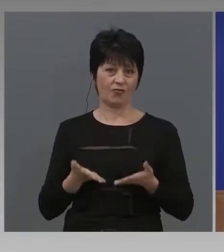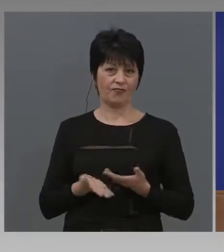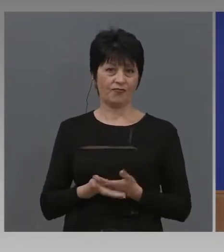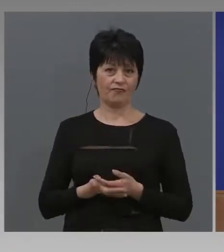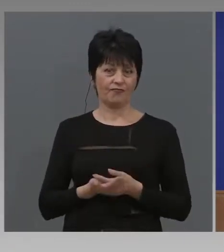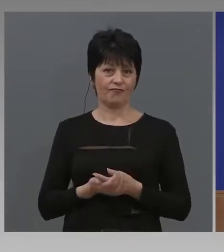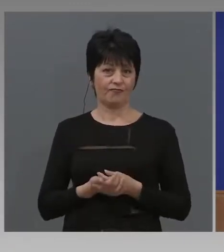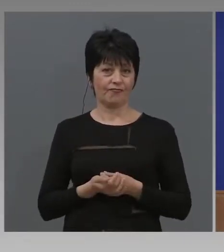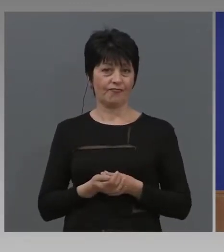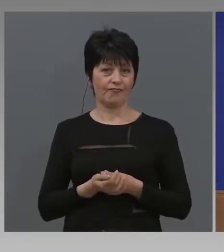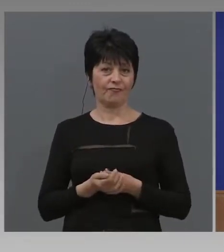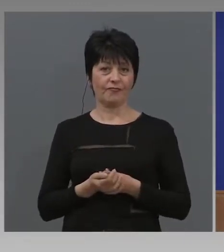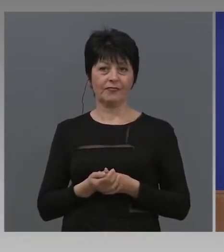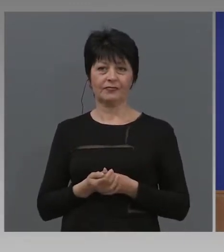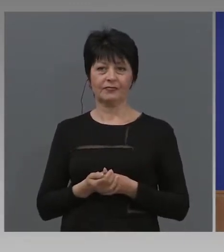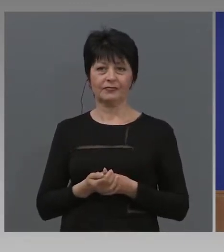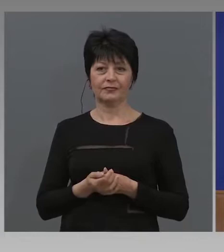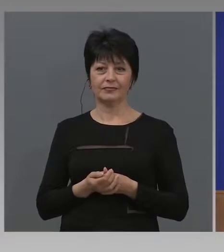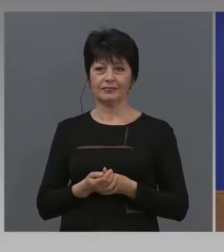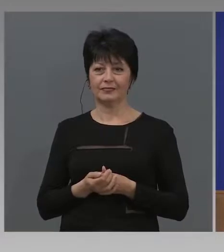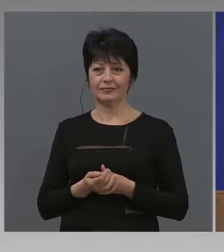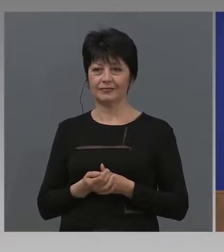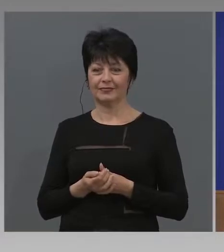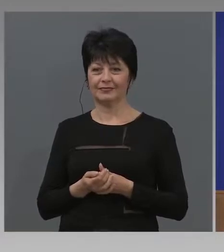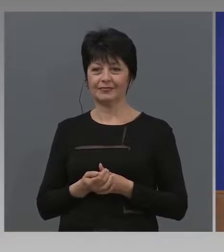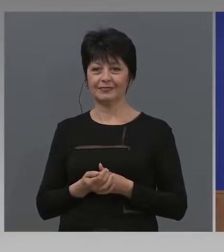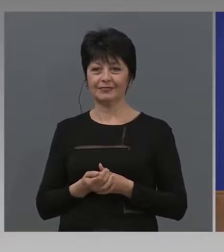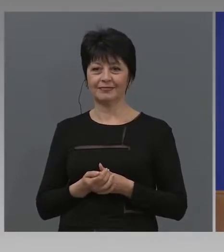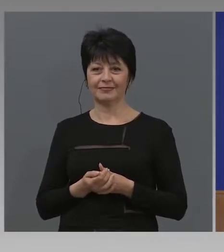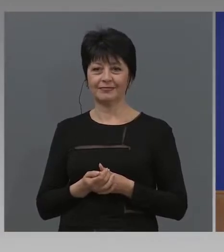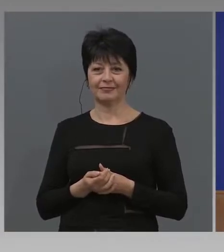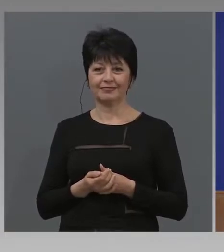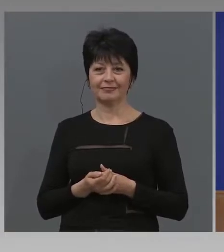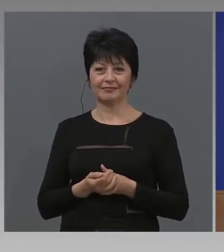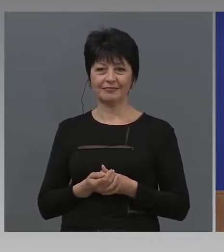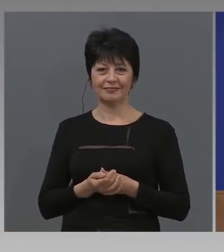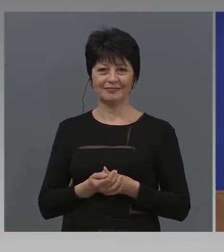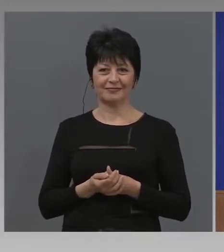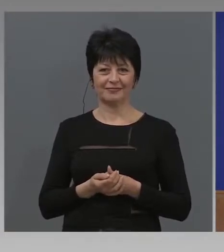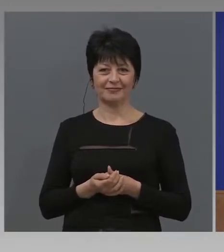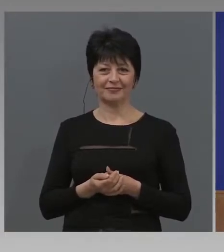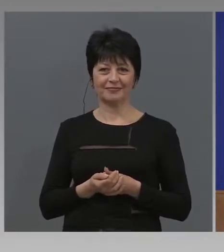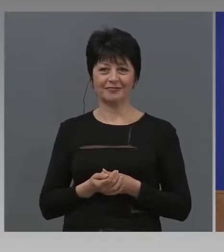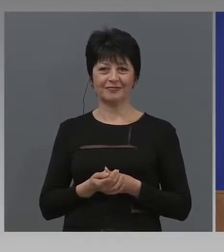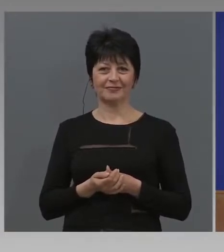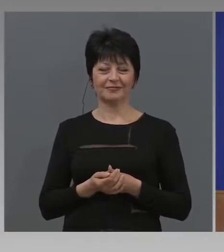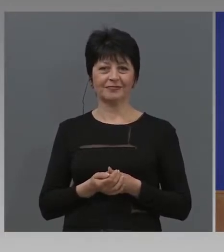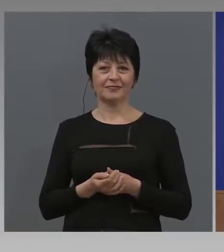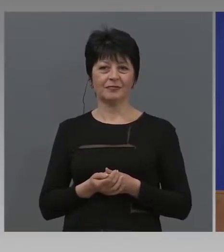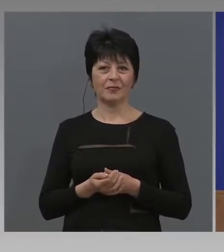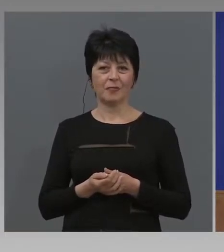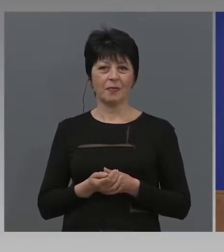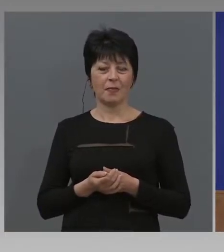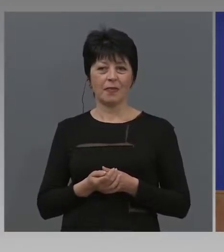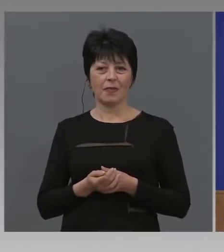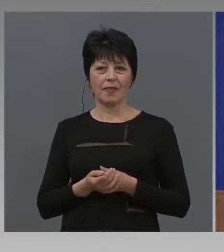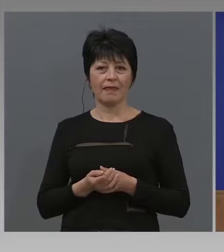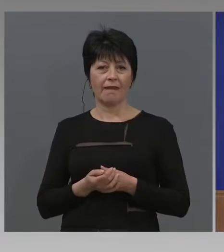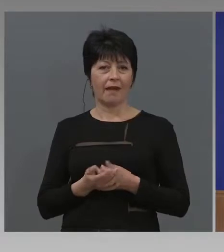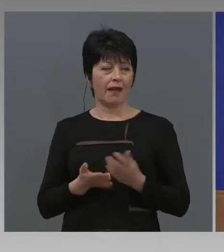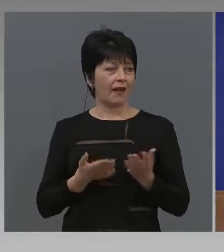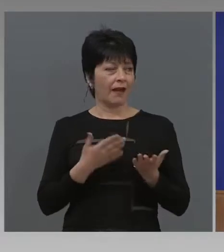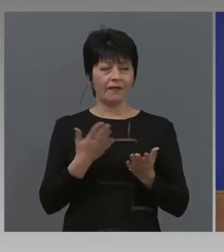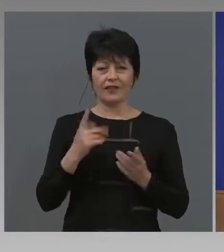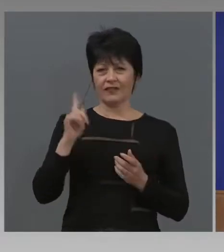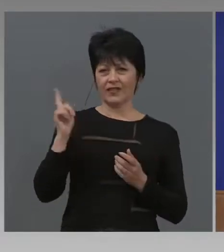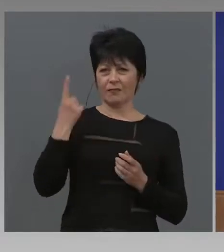Може ли два кратки въпроса, господин Морисов Бановска радио? нека кажете, че... Тодоренчева, Битиви. Господин премьер, вие в